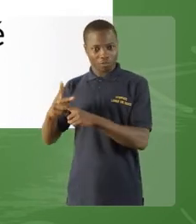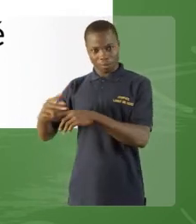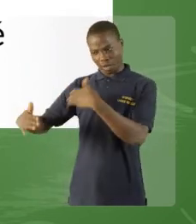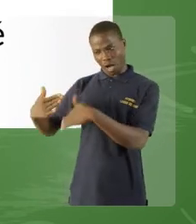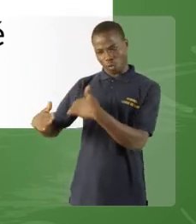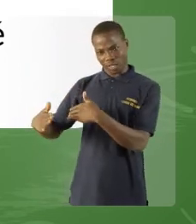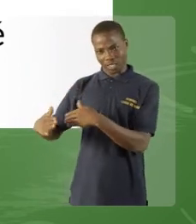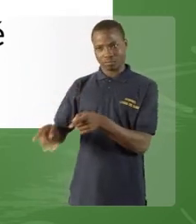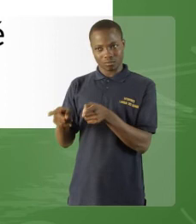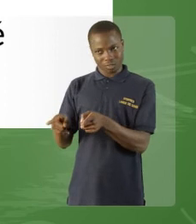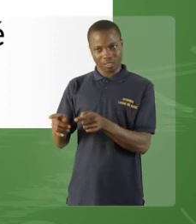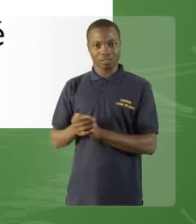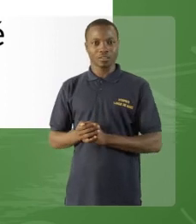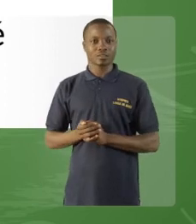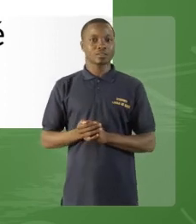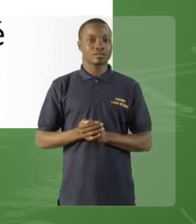de la personne.